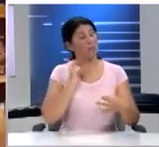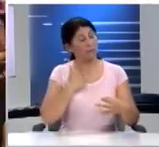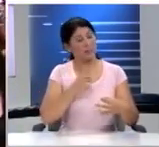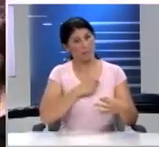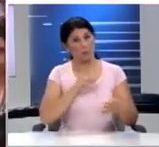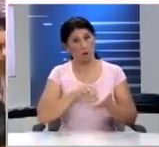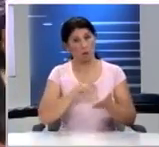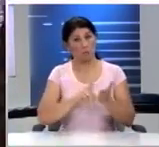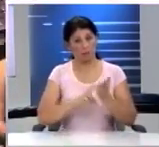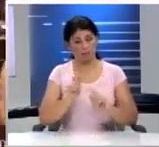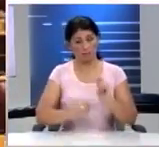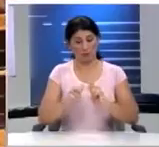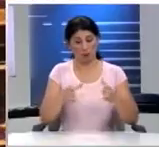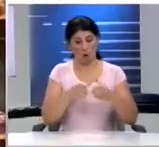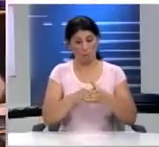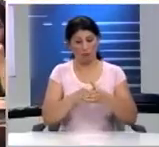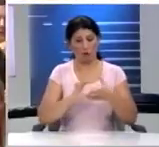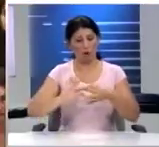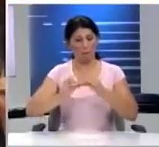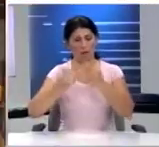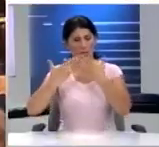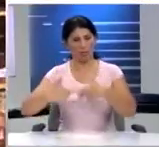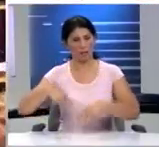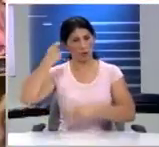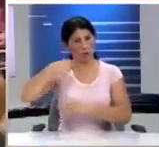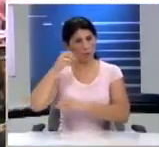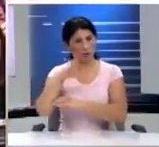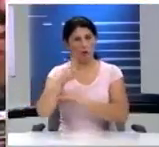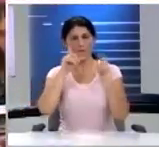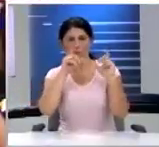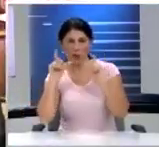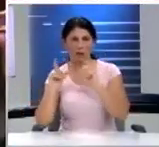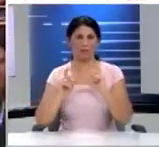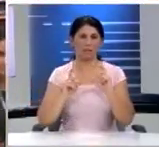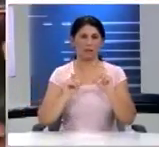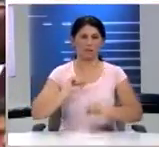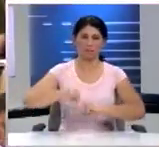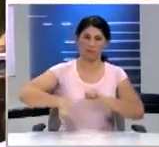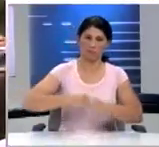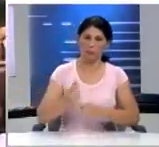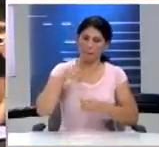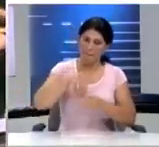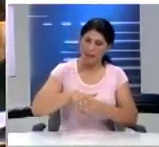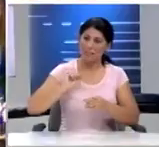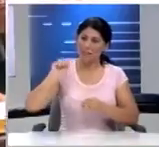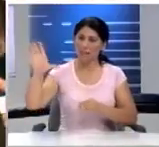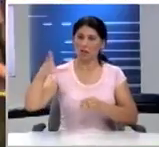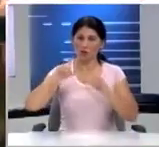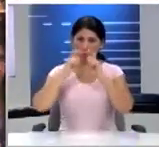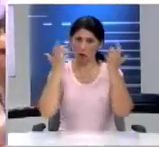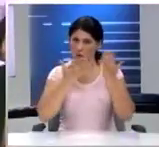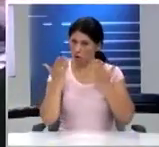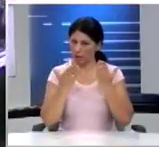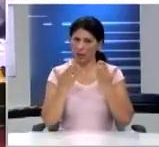κρίνεται η συγκρότηση ομάδων ή ομίλων θεάτρου κινηματογράφου, φωτογραφίας που θα δραστηριοποιούνται εντός και εκτός των σχολικών μονάδων